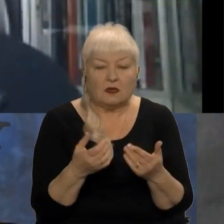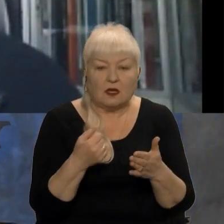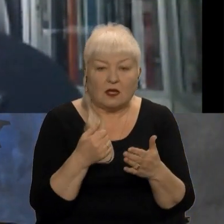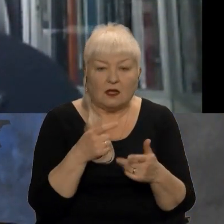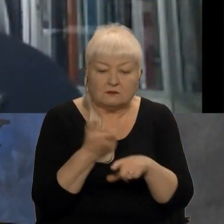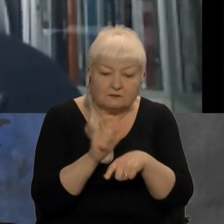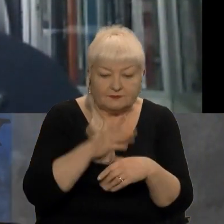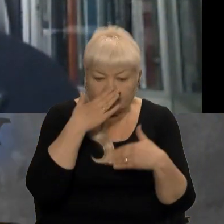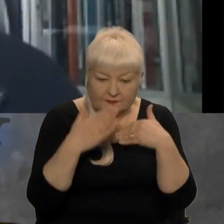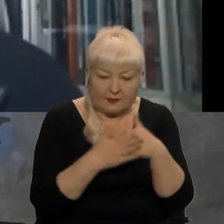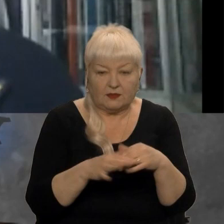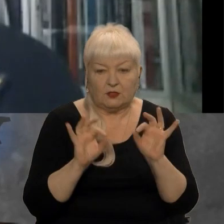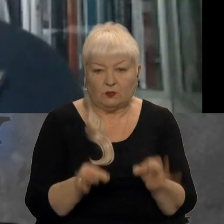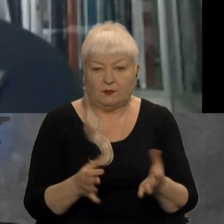думку?